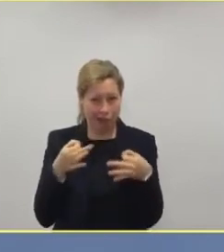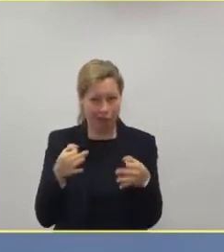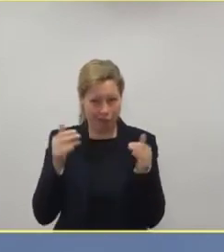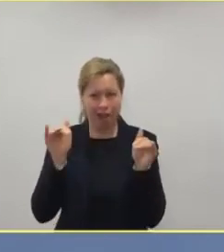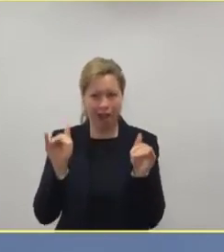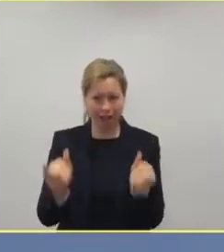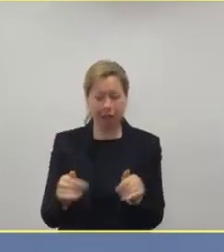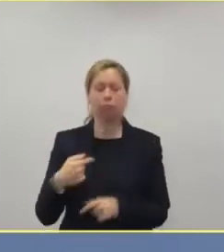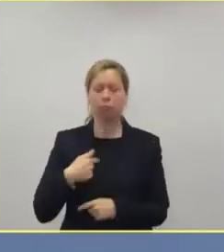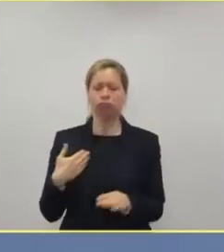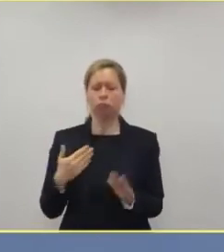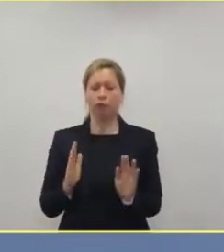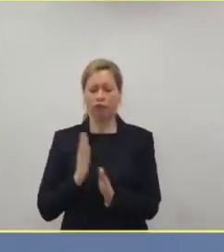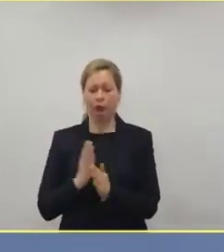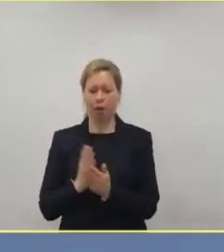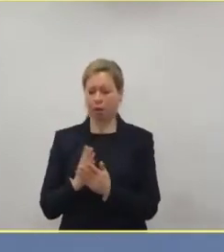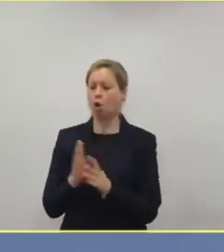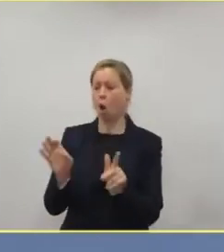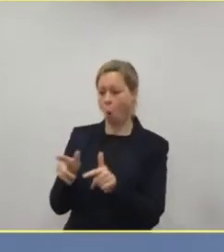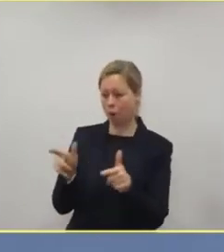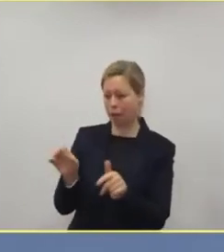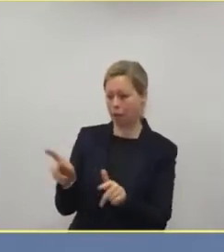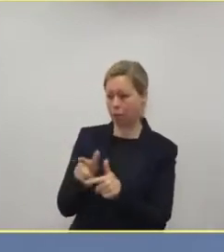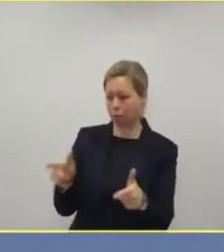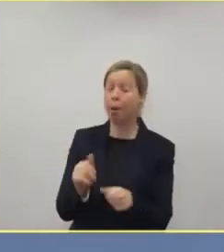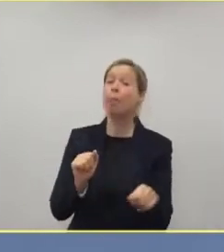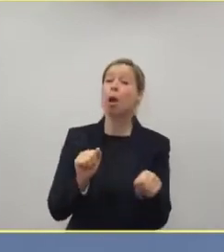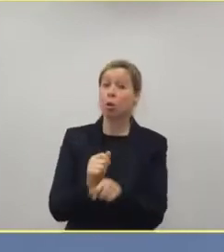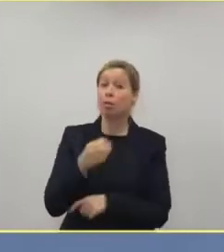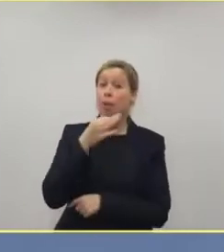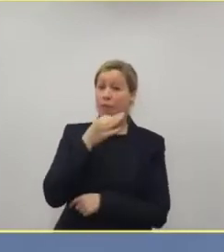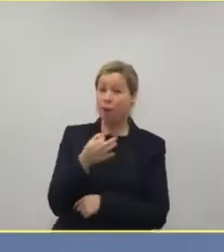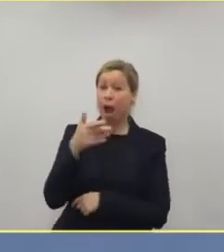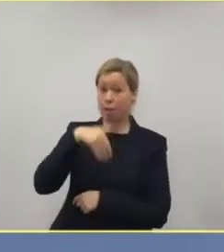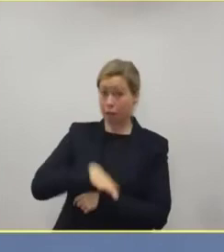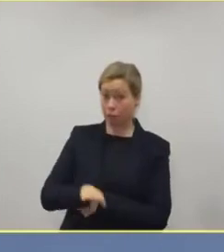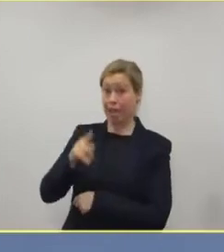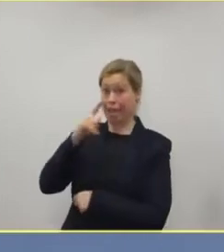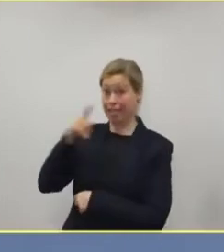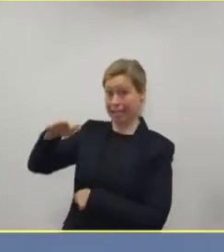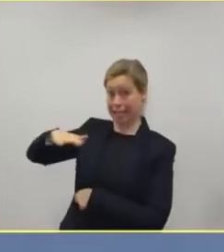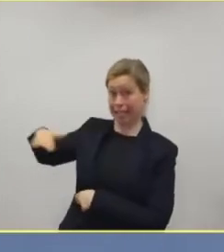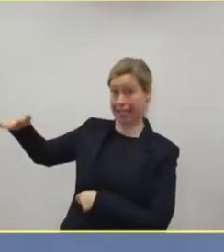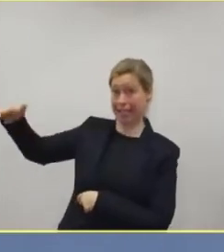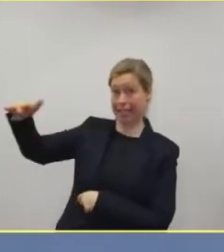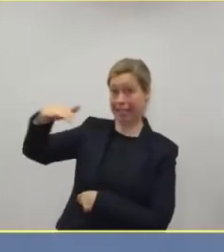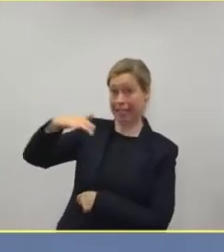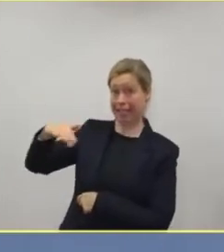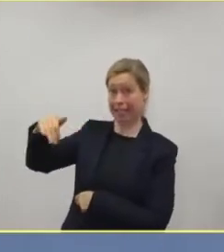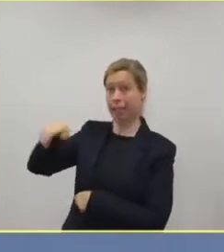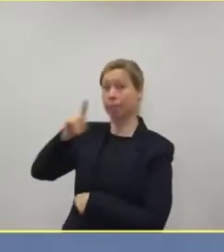Also, okay, wunderbar. Aber die Frage war, ob sich da eine Dunkelziffer aufbaut. Ja. Ja, baut sich da eine Dunkelziffer auf. Ist die gefährlich?